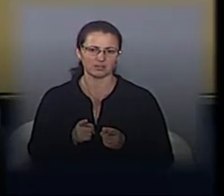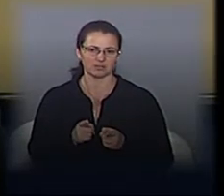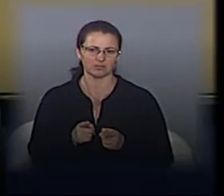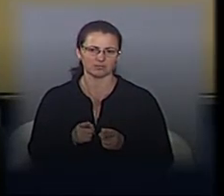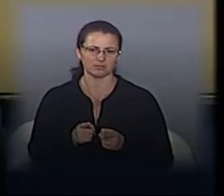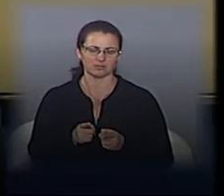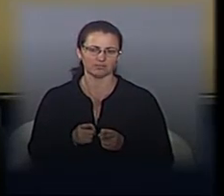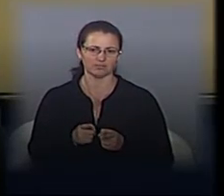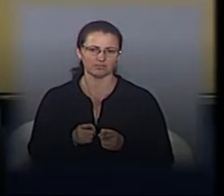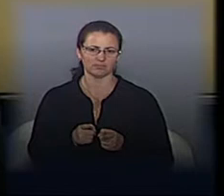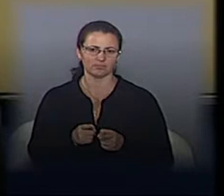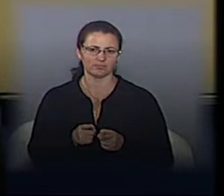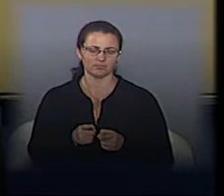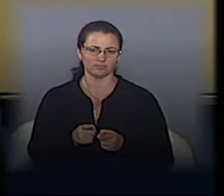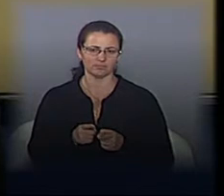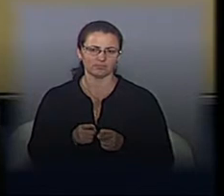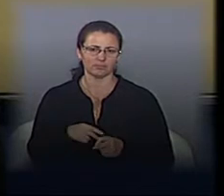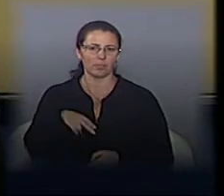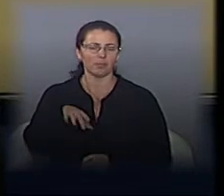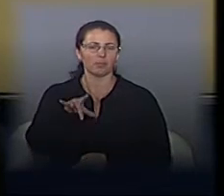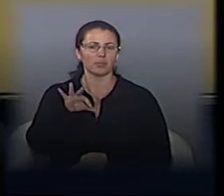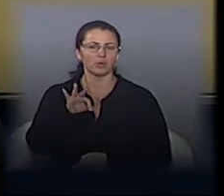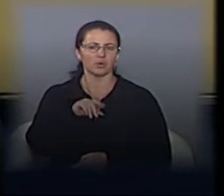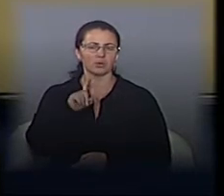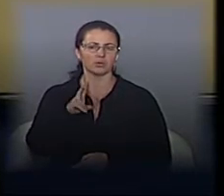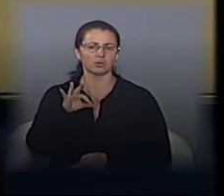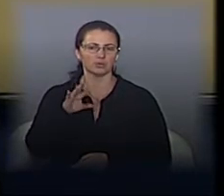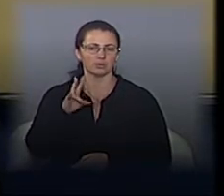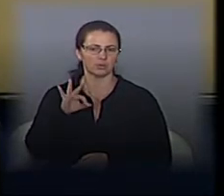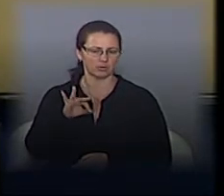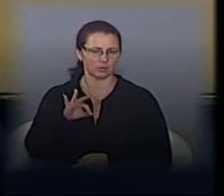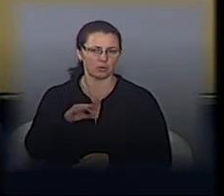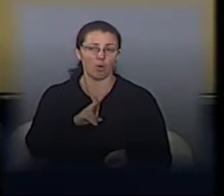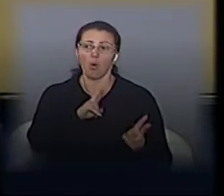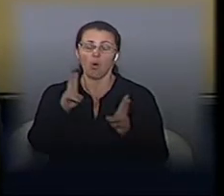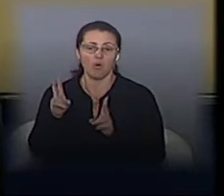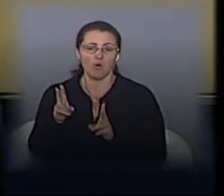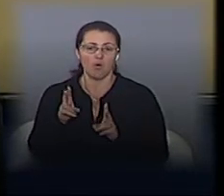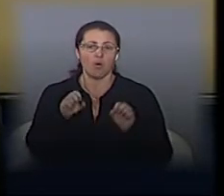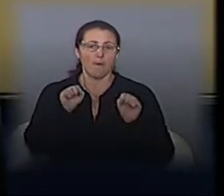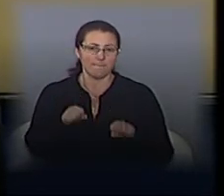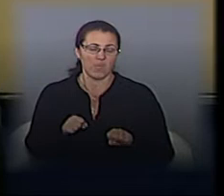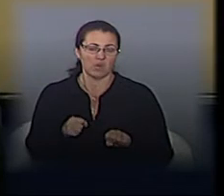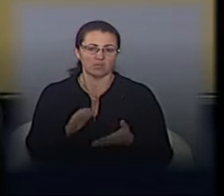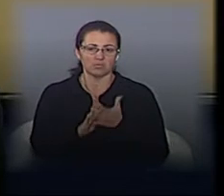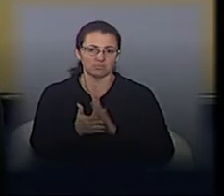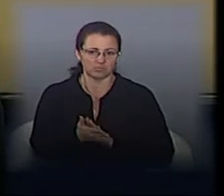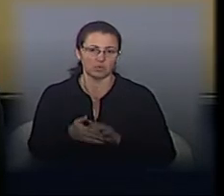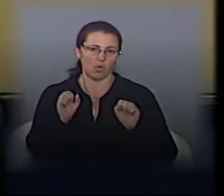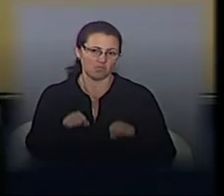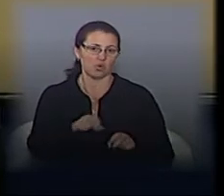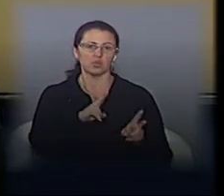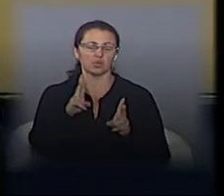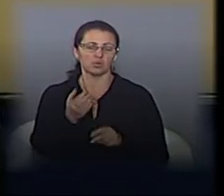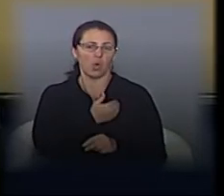Насправді, система Прозоро – це дійсно ефективна система, яка дозволяє будь-кому ознайомитися навіть з умовами договору, який підписаний.